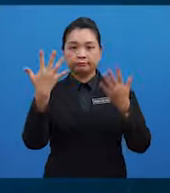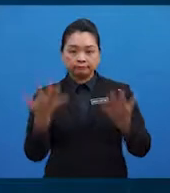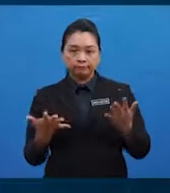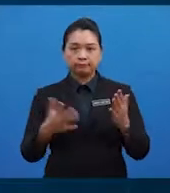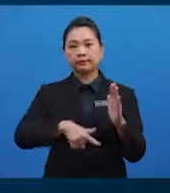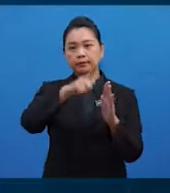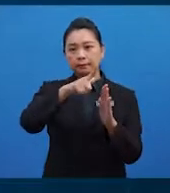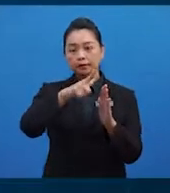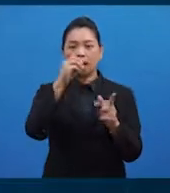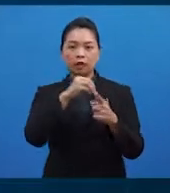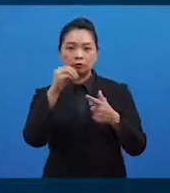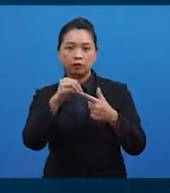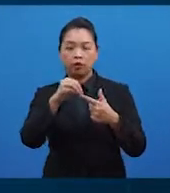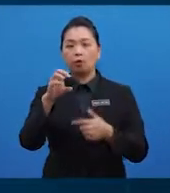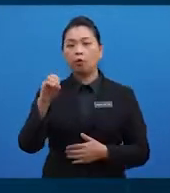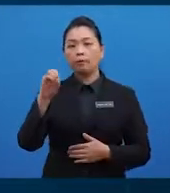badan atau obes.